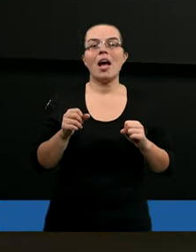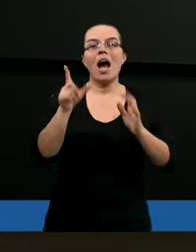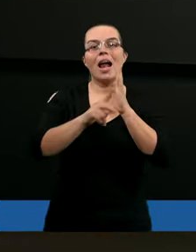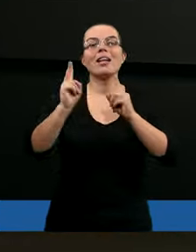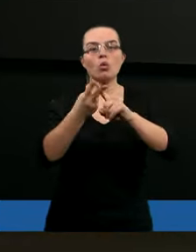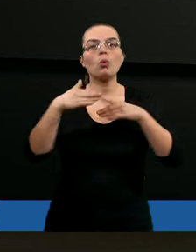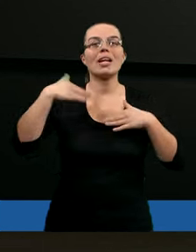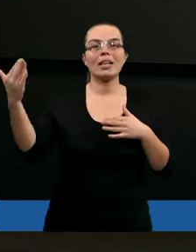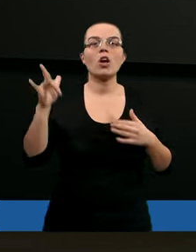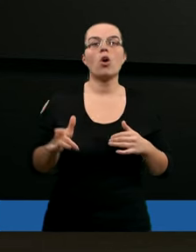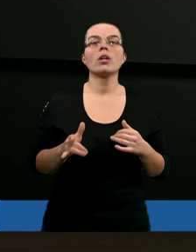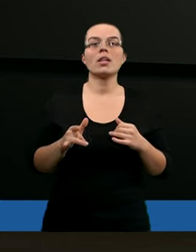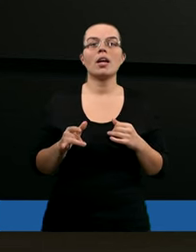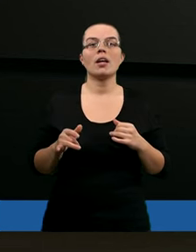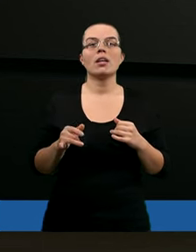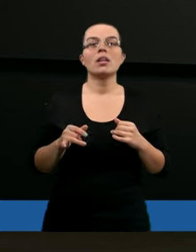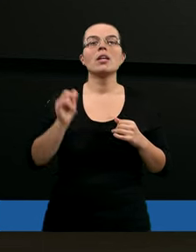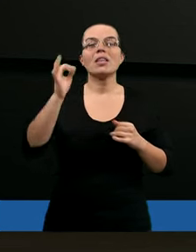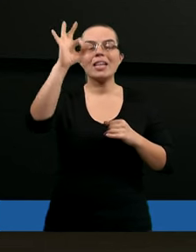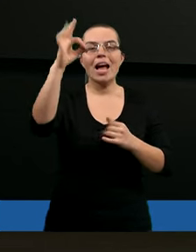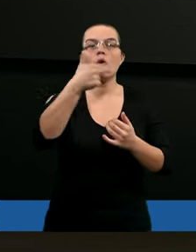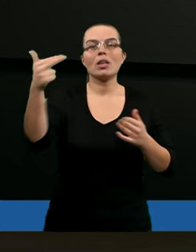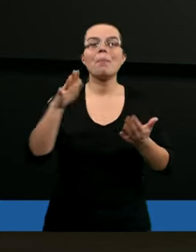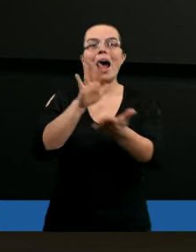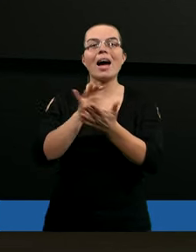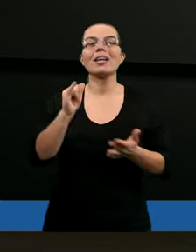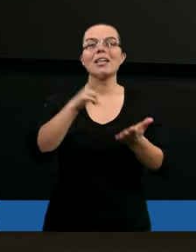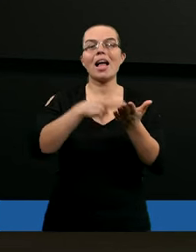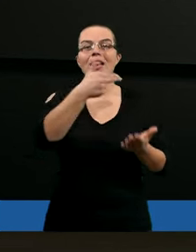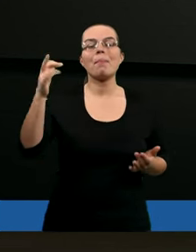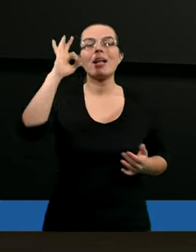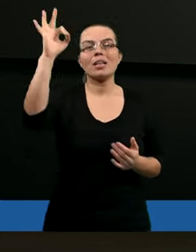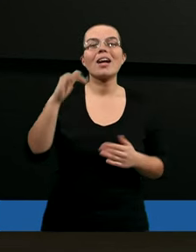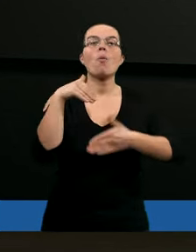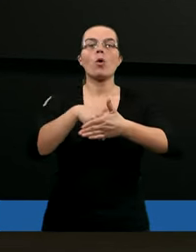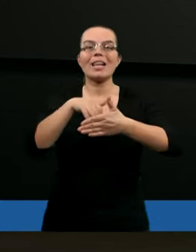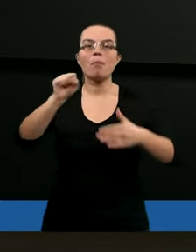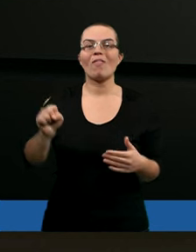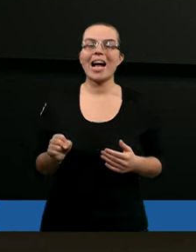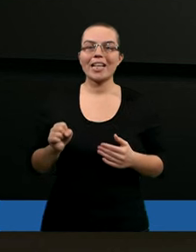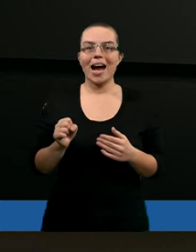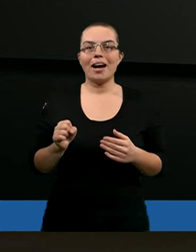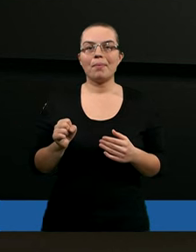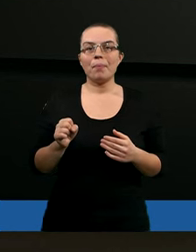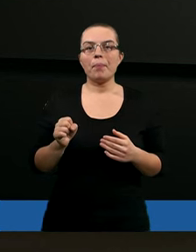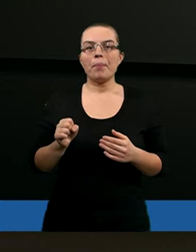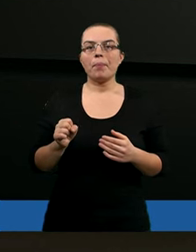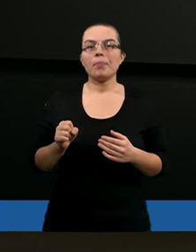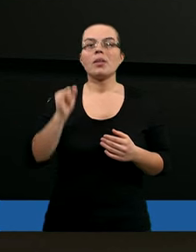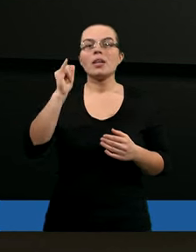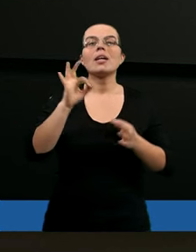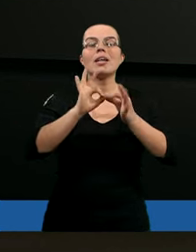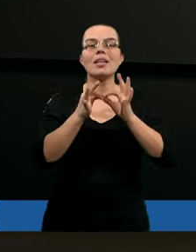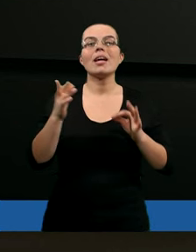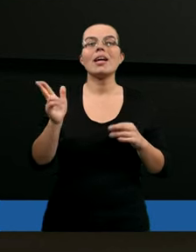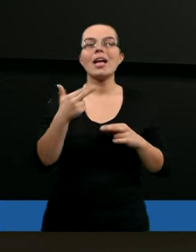strony kłamali na temat Jego charakteru, na temat Jego postępowania. I myślę, że